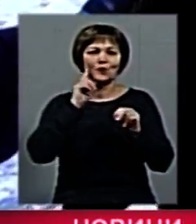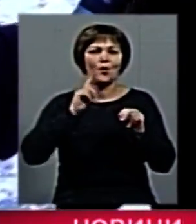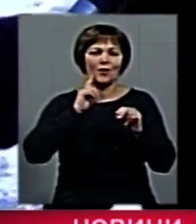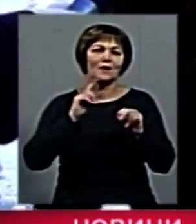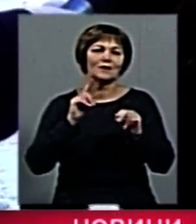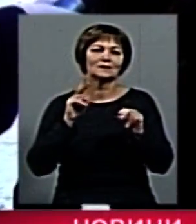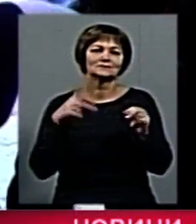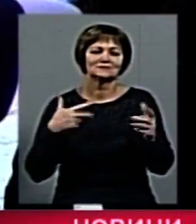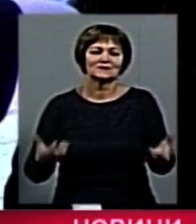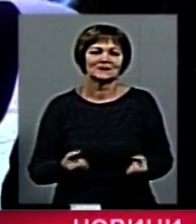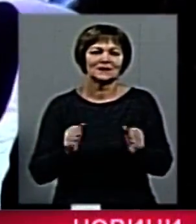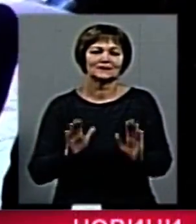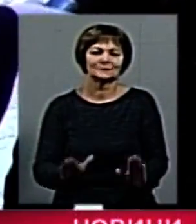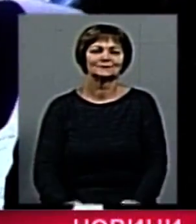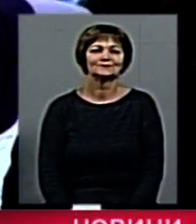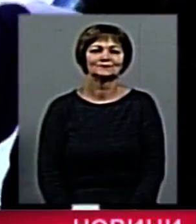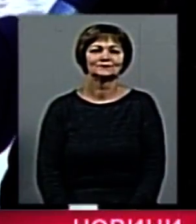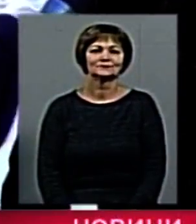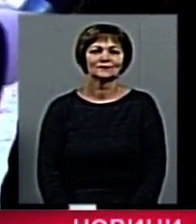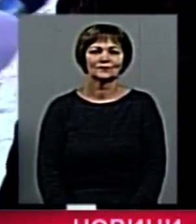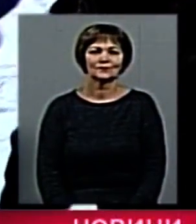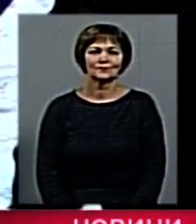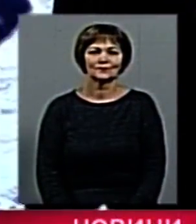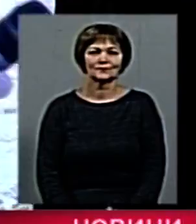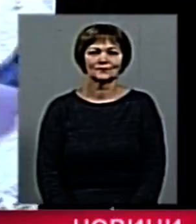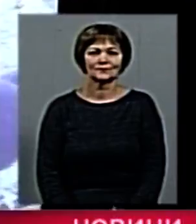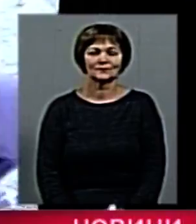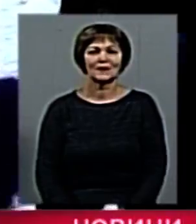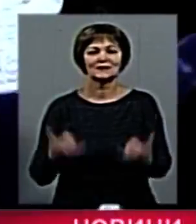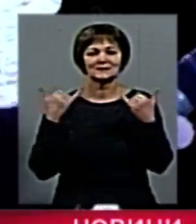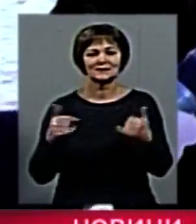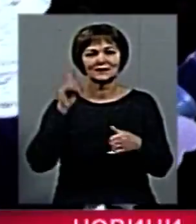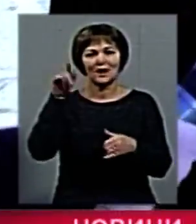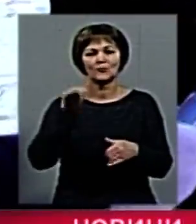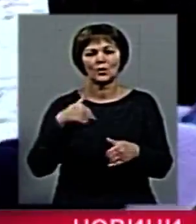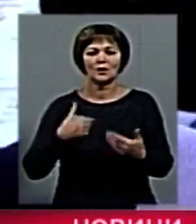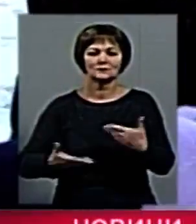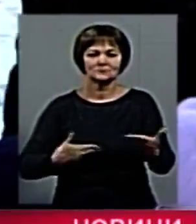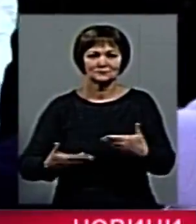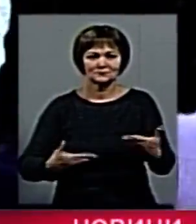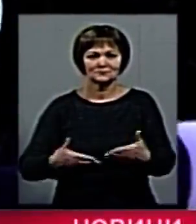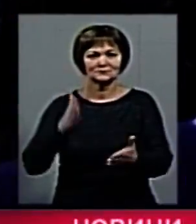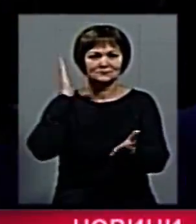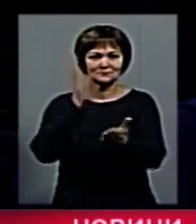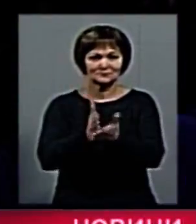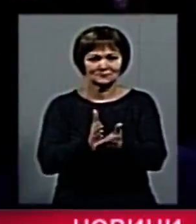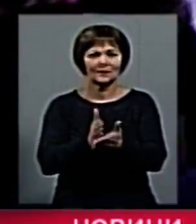що спаса. Супер, порада, дякую. І от зараз на Богуню пішком йдемо.